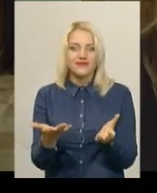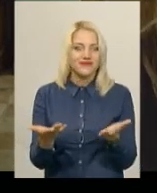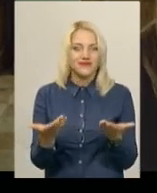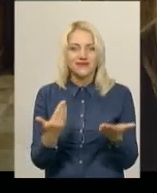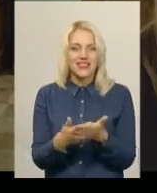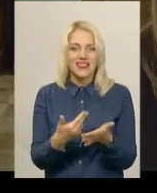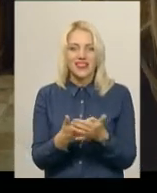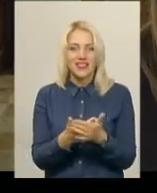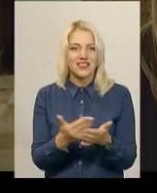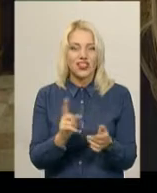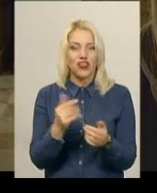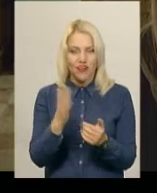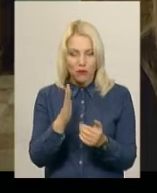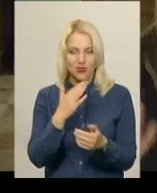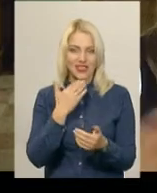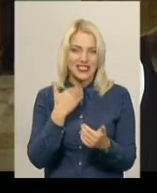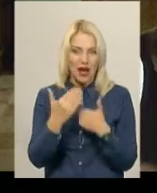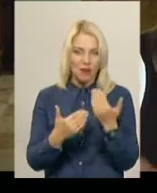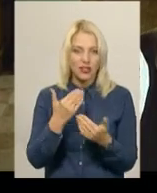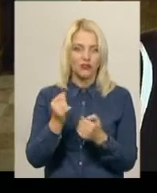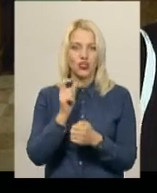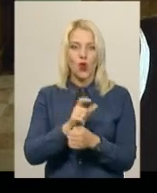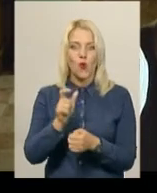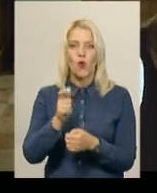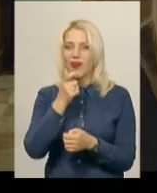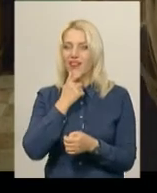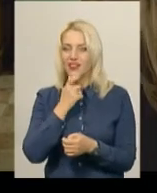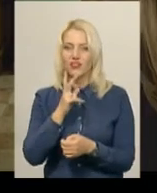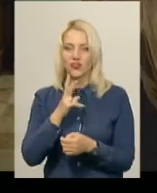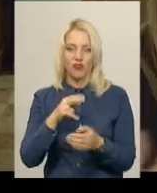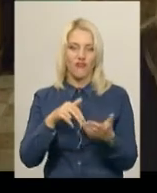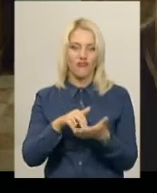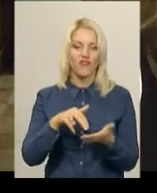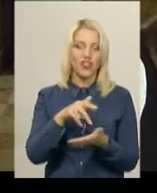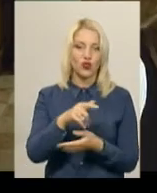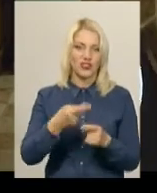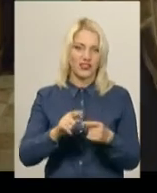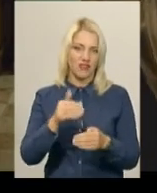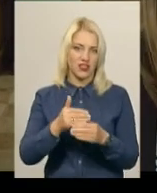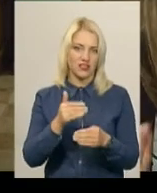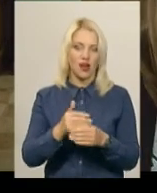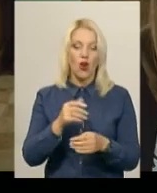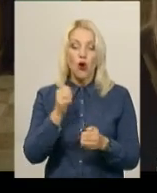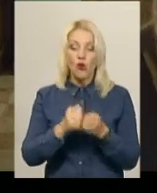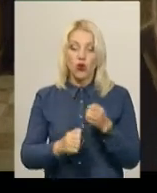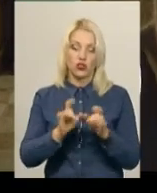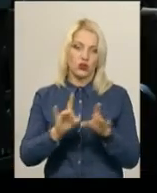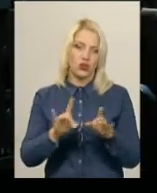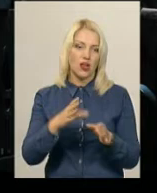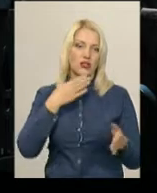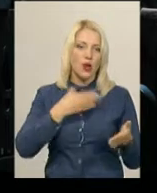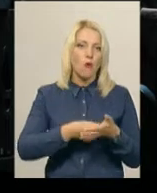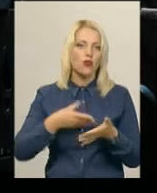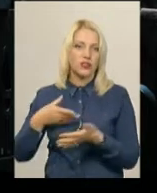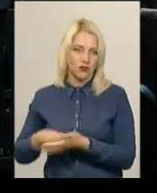здається, що ви будете запитувати в глядачів, які вийдуть з вистави, що кожен про щось своє розкаже, про що був цей твір.